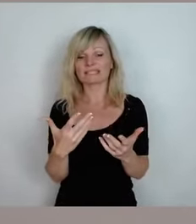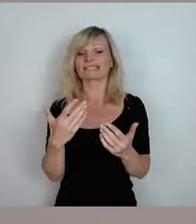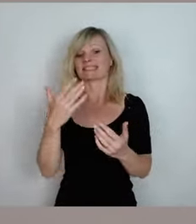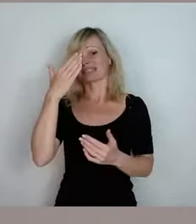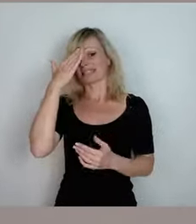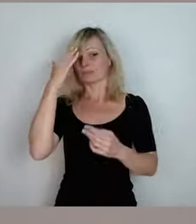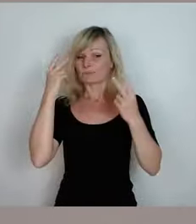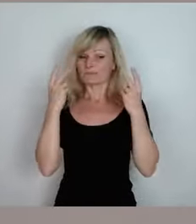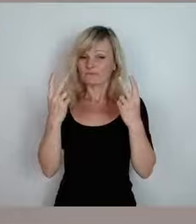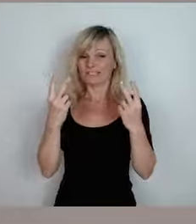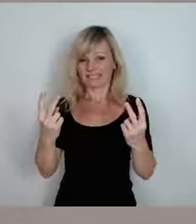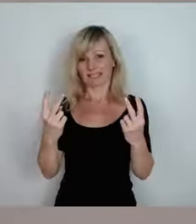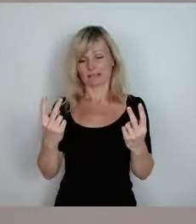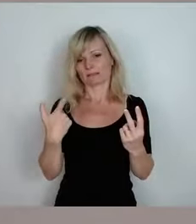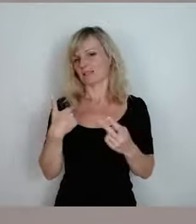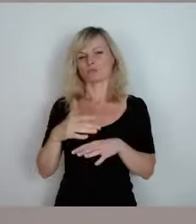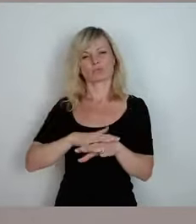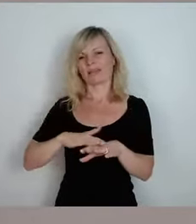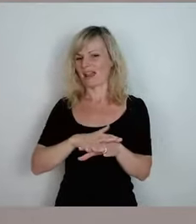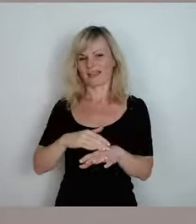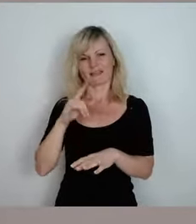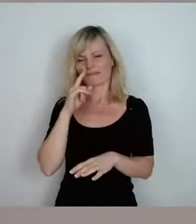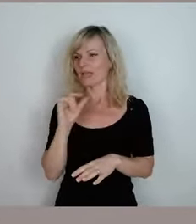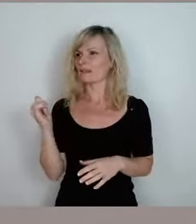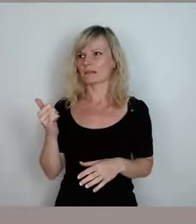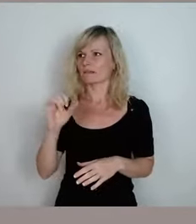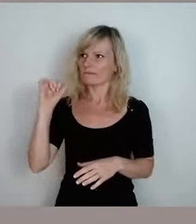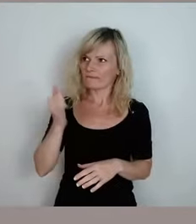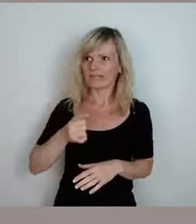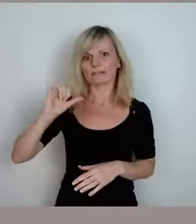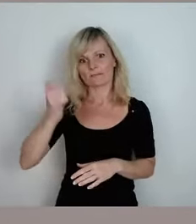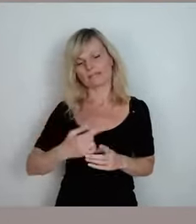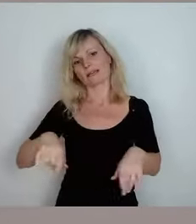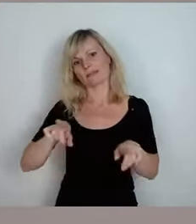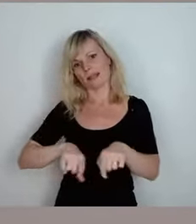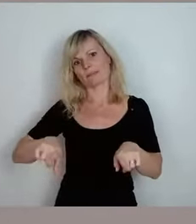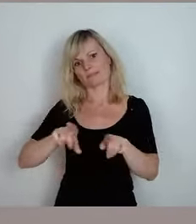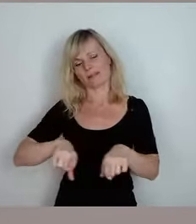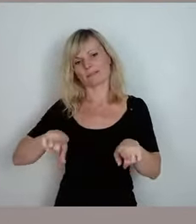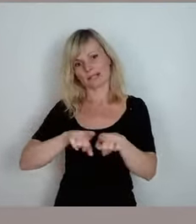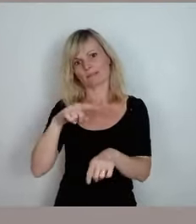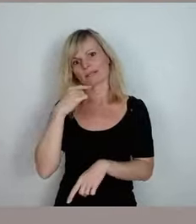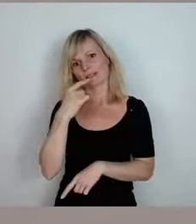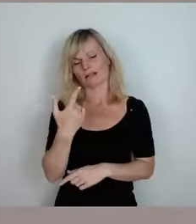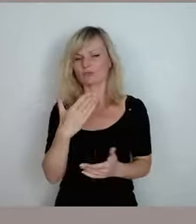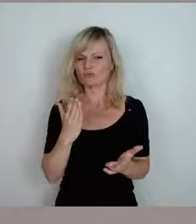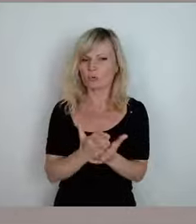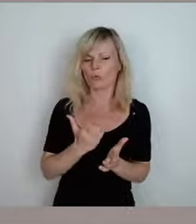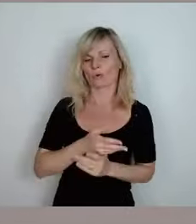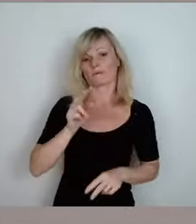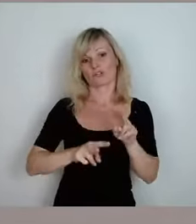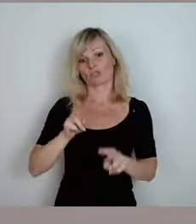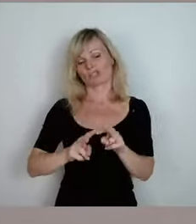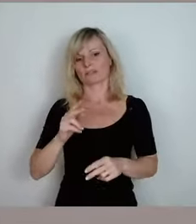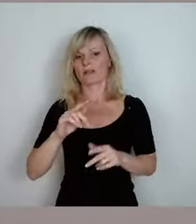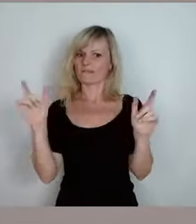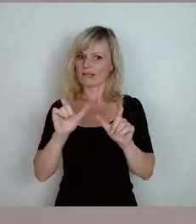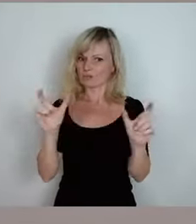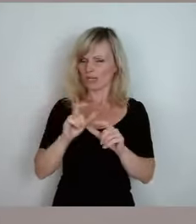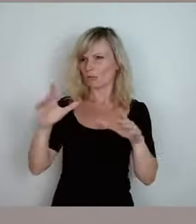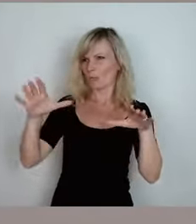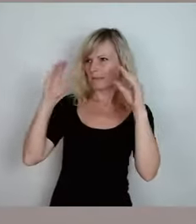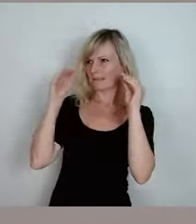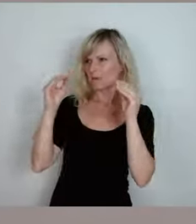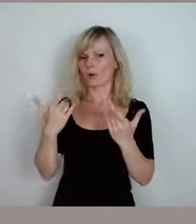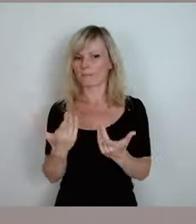und es tut mir leid, wenn man da immer wieder drauf rumreitet und ich habe jetzt in verschiedenen Veranstaltungen da auch mitbekommen, dass es da so ein bisschen